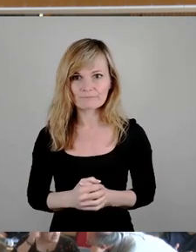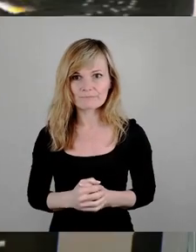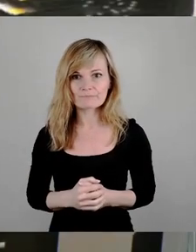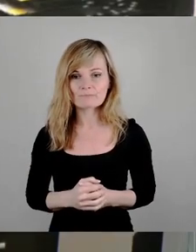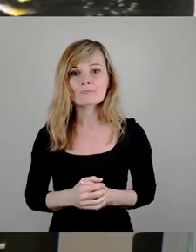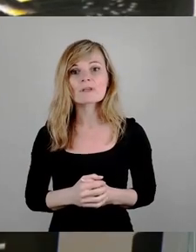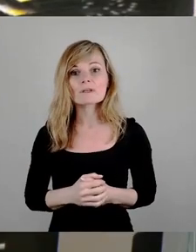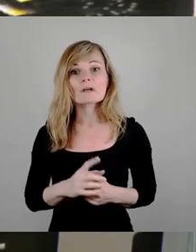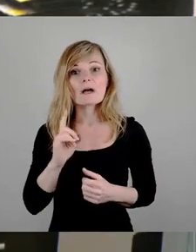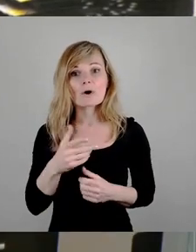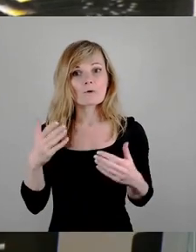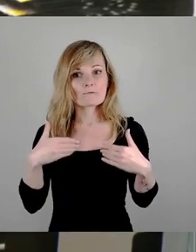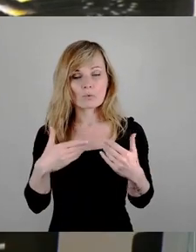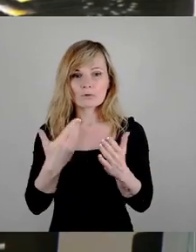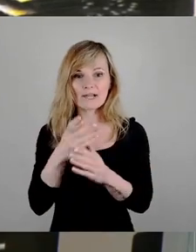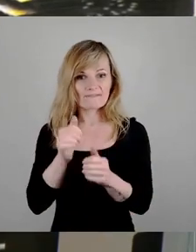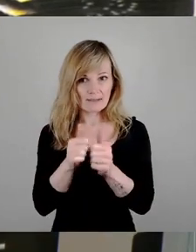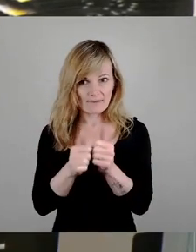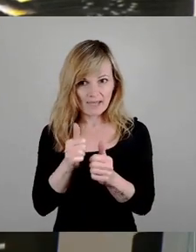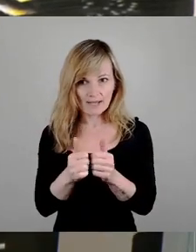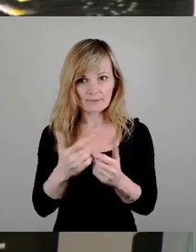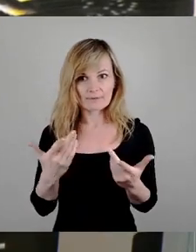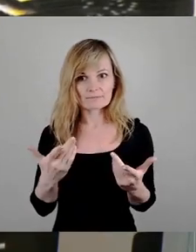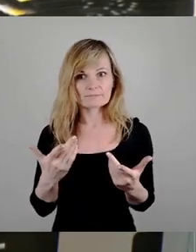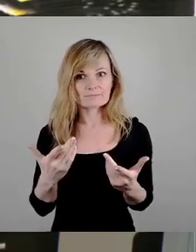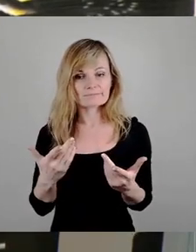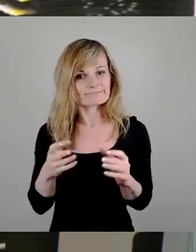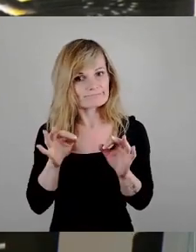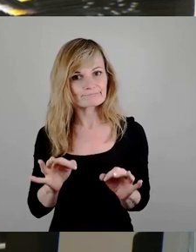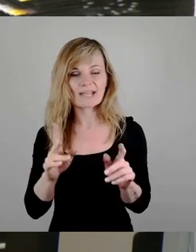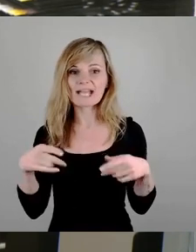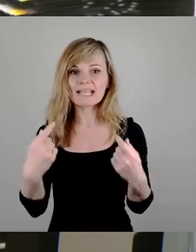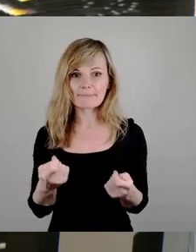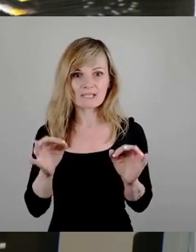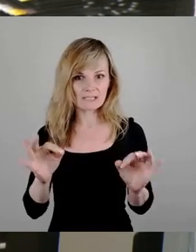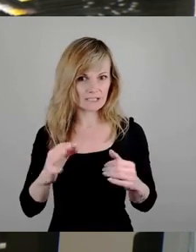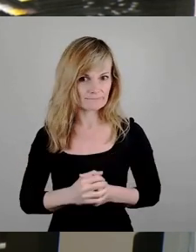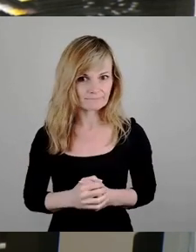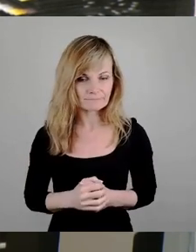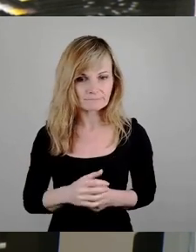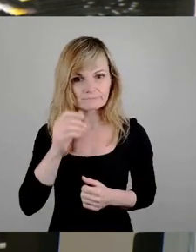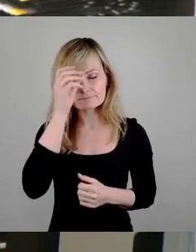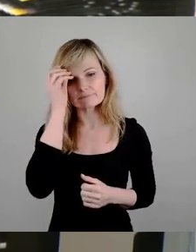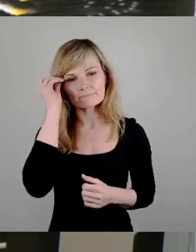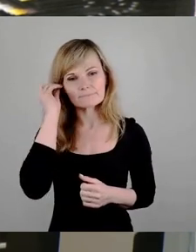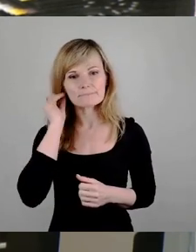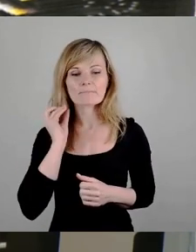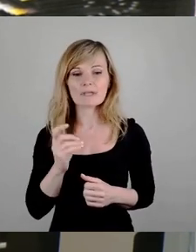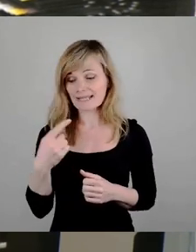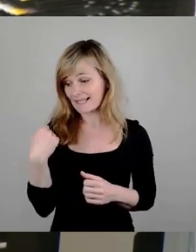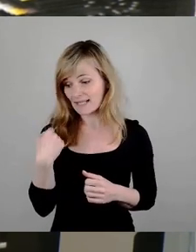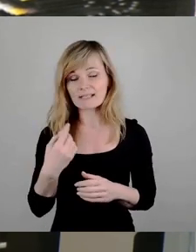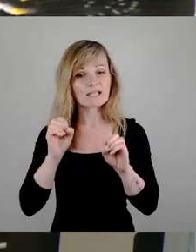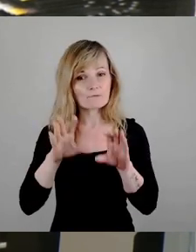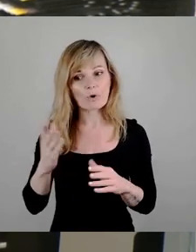dass dieser Wettbewerb stattgefunden hat, dass dieser Wettbewerb zu einem guten Ergebnis geführt hat. Ich finde, der Entwurf, der gestern vorgestellt wurde,